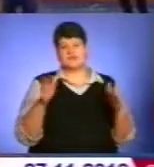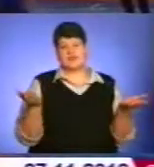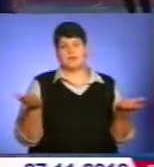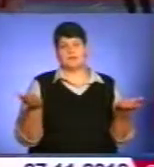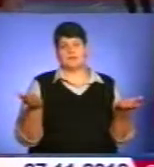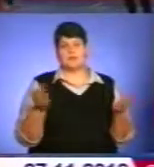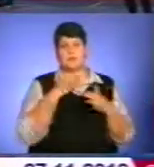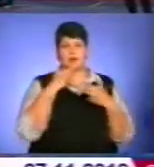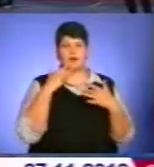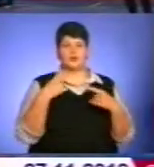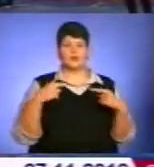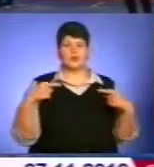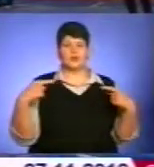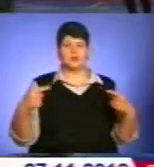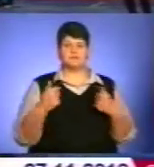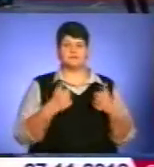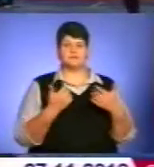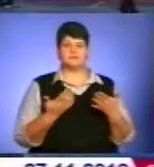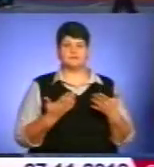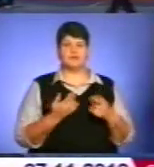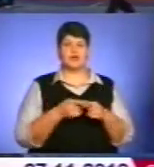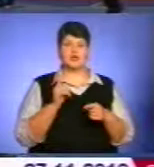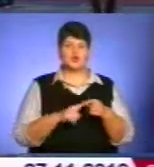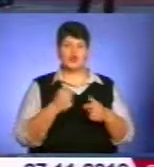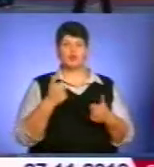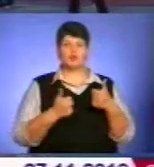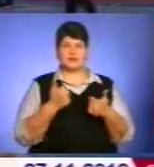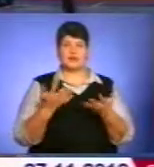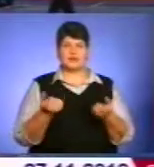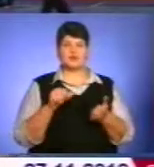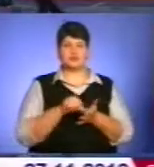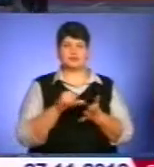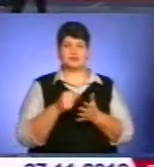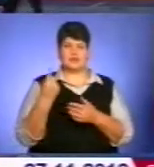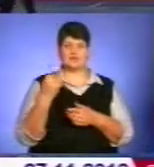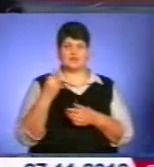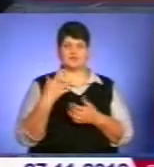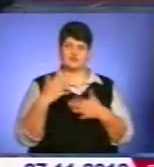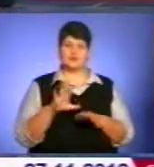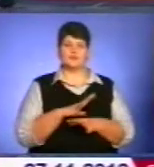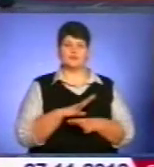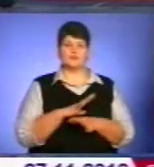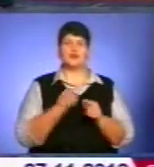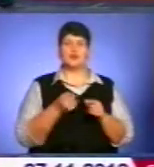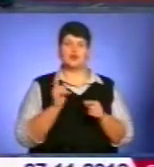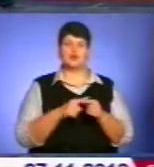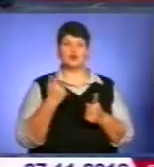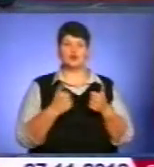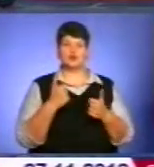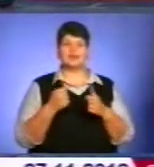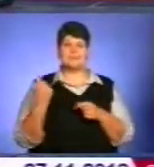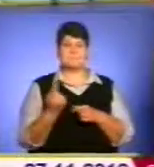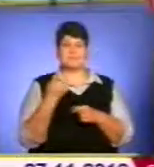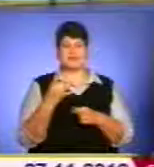і багато різних інших турнірів. На цьому турнірі береш участь вперше чи вже змагався? Я на цьому турнірі беру участь